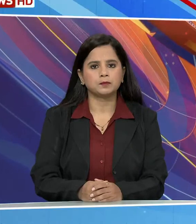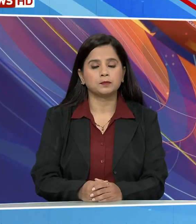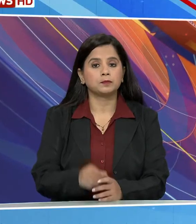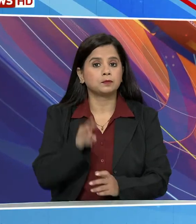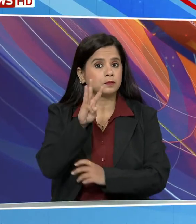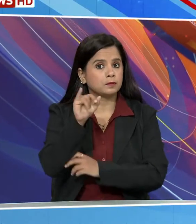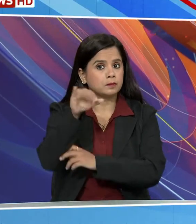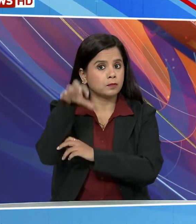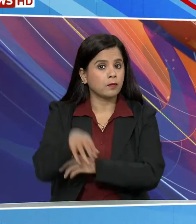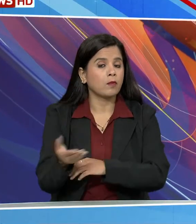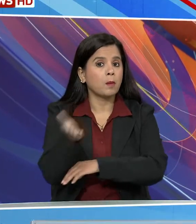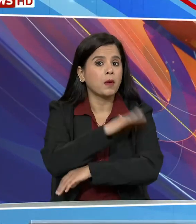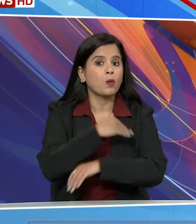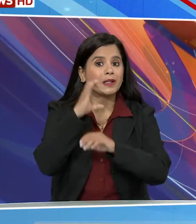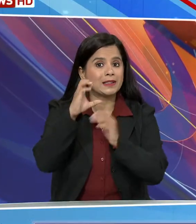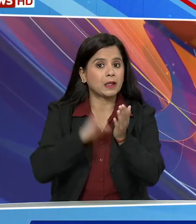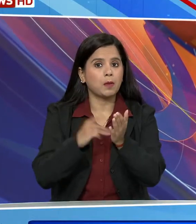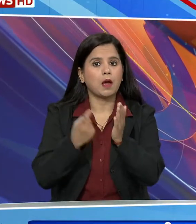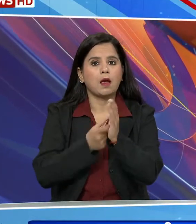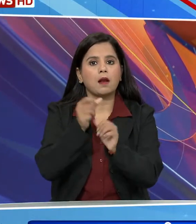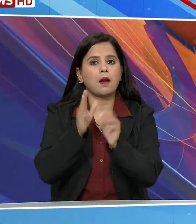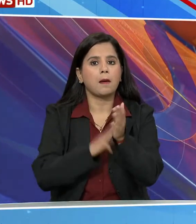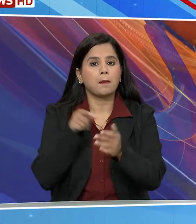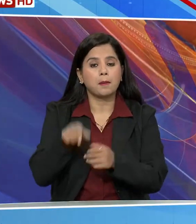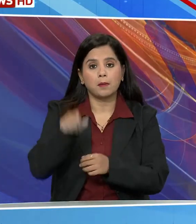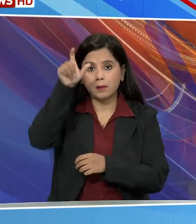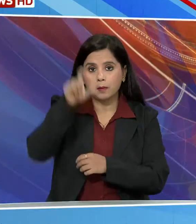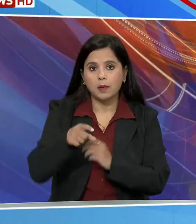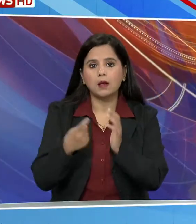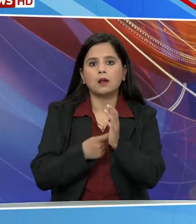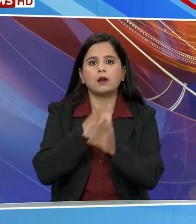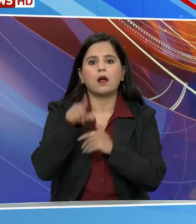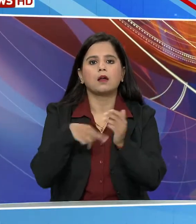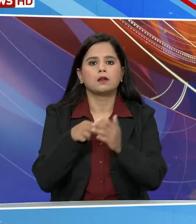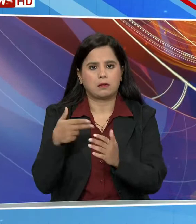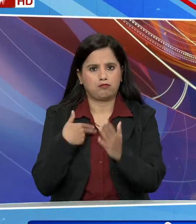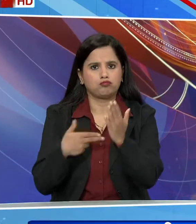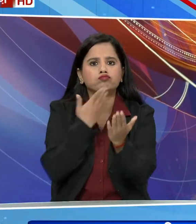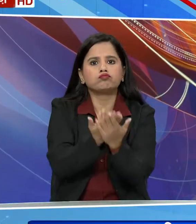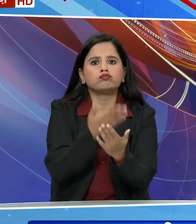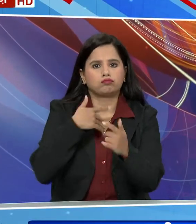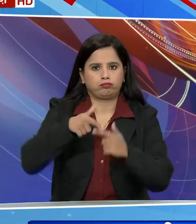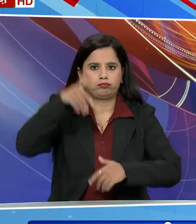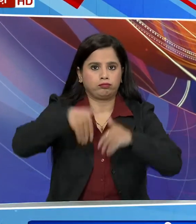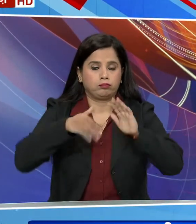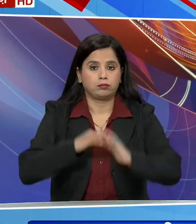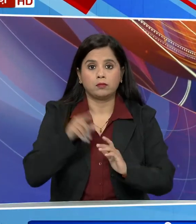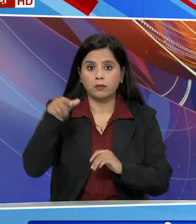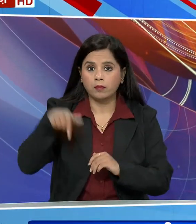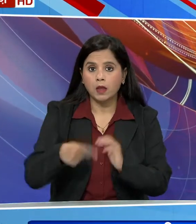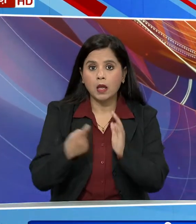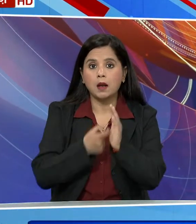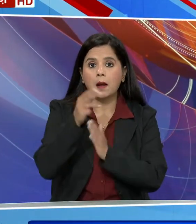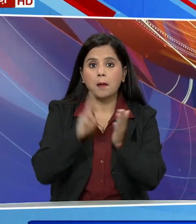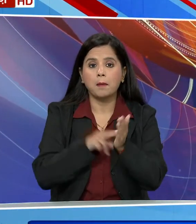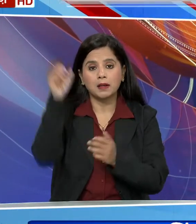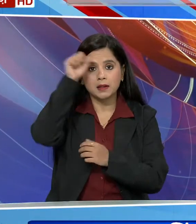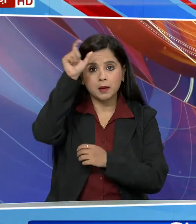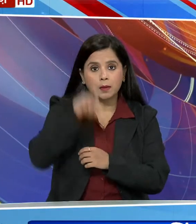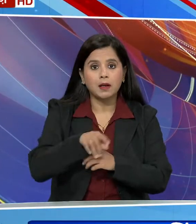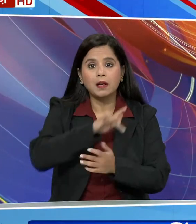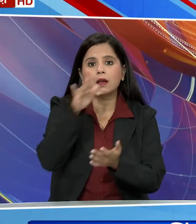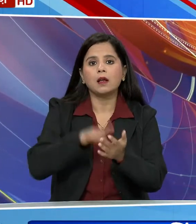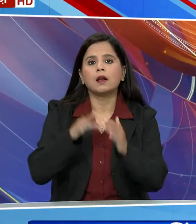36 करके पूर्वुक्य मंत्री रमान सिंग आज रजनन्द गाउं में अपना नामानकत दाखिल करने वाले हैं इस दोरान रमान सिंग के साथ केंद्री